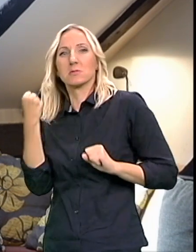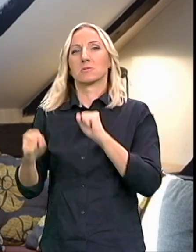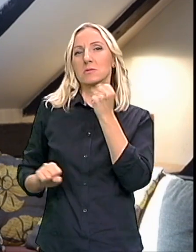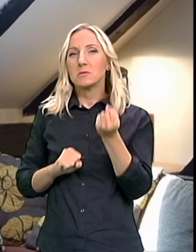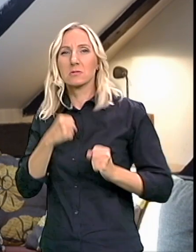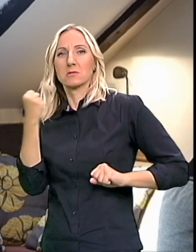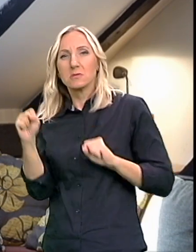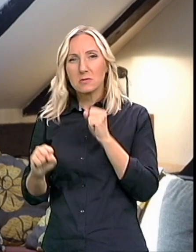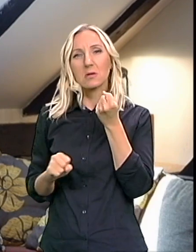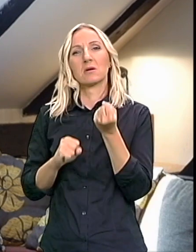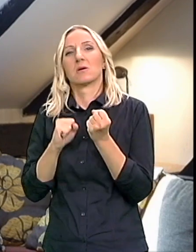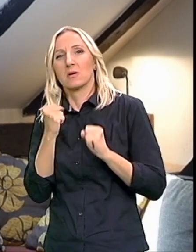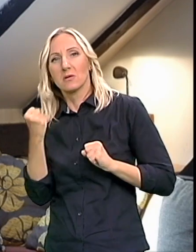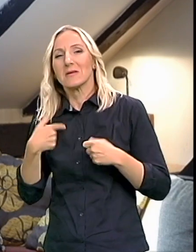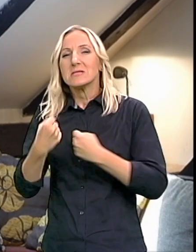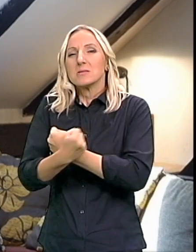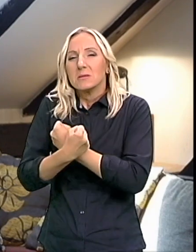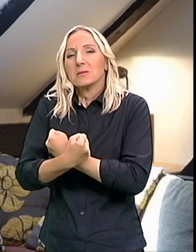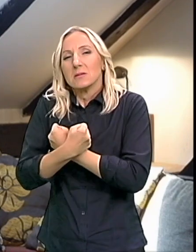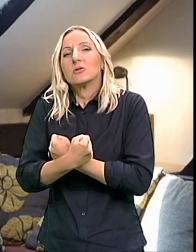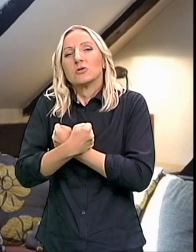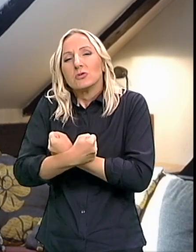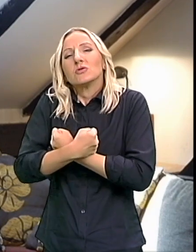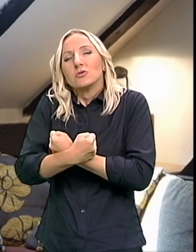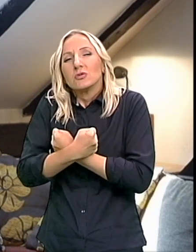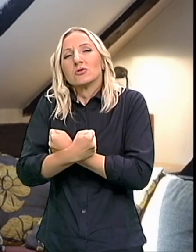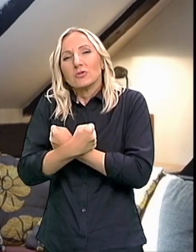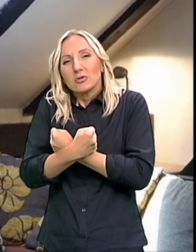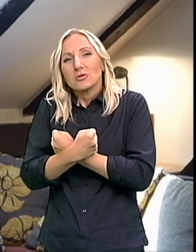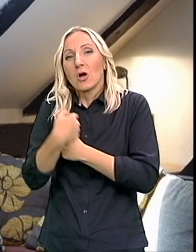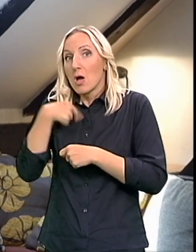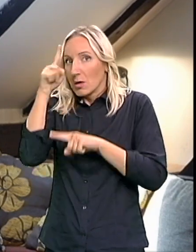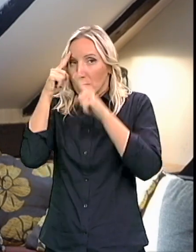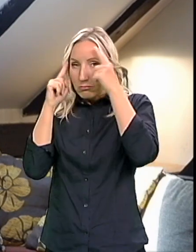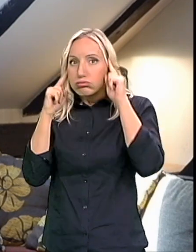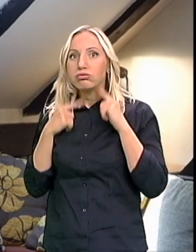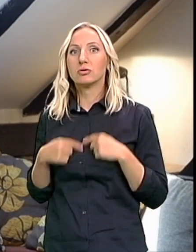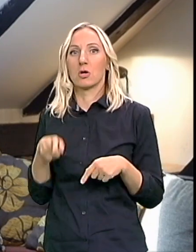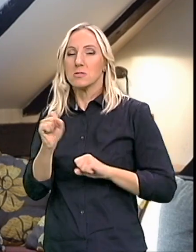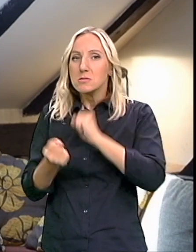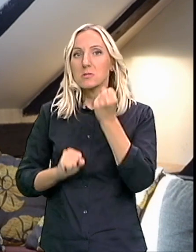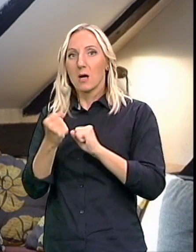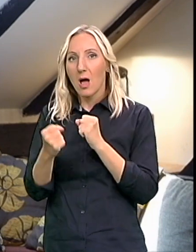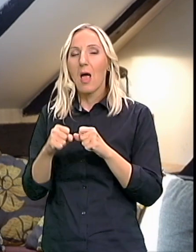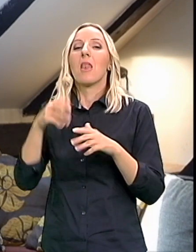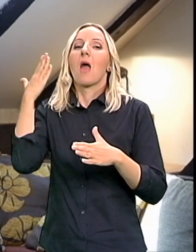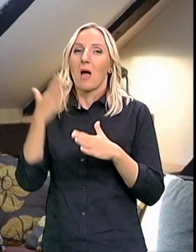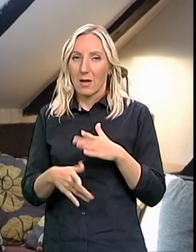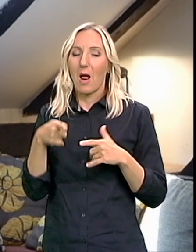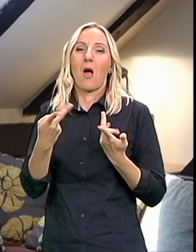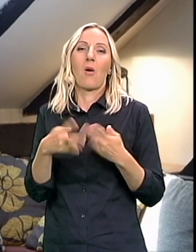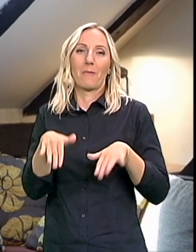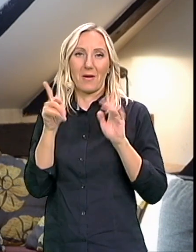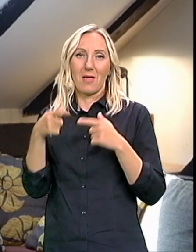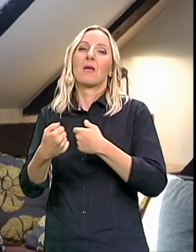otimao I otimao Ja sam ga držao I držao Iznoio se I on je na kraju Se prepustio Što je bilo neka